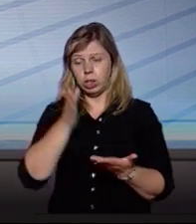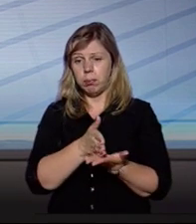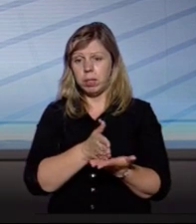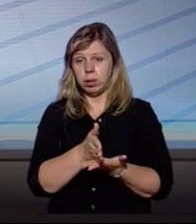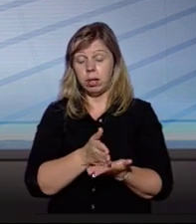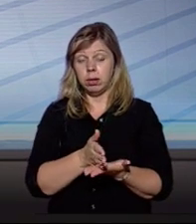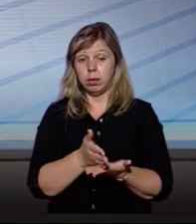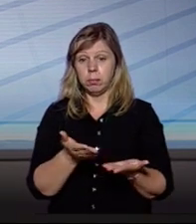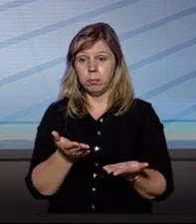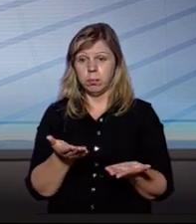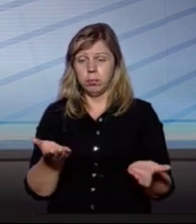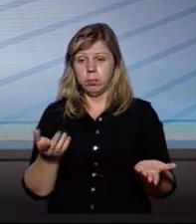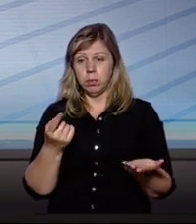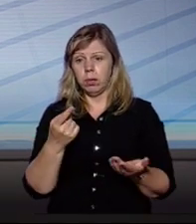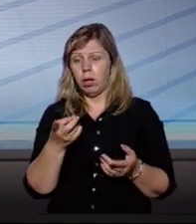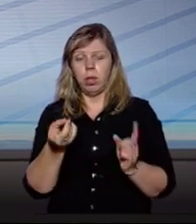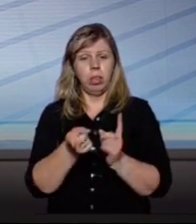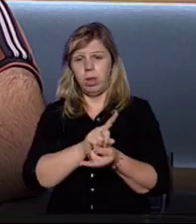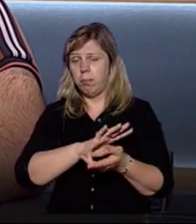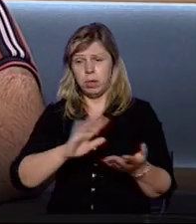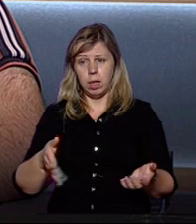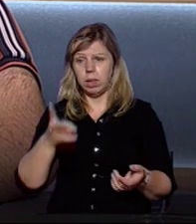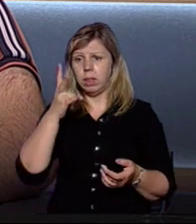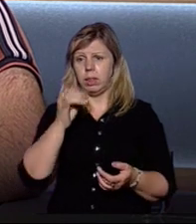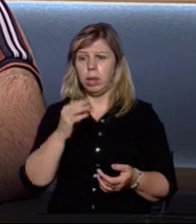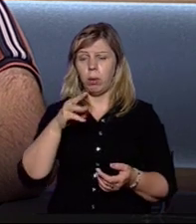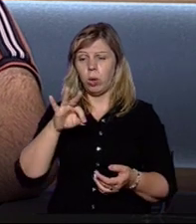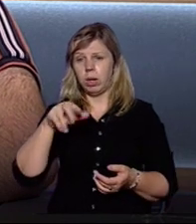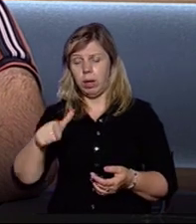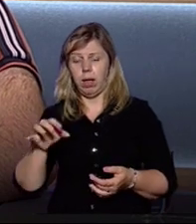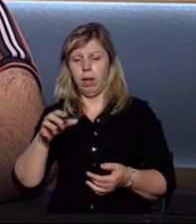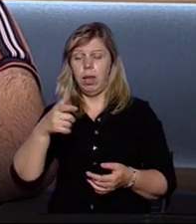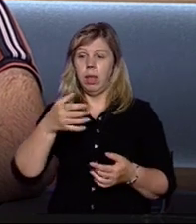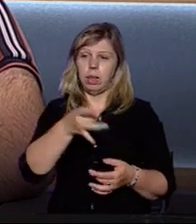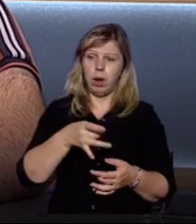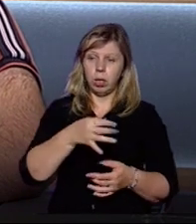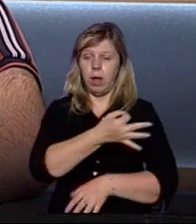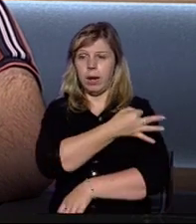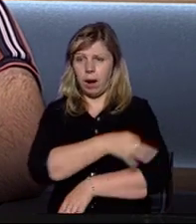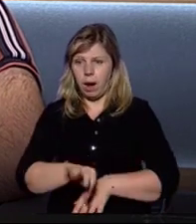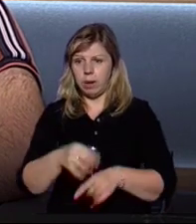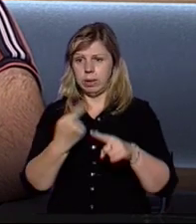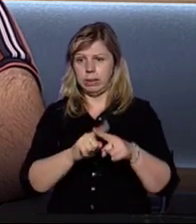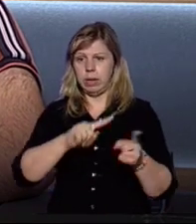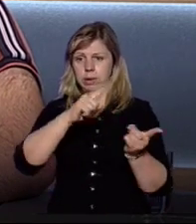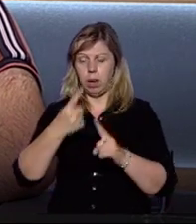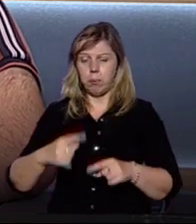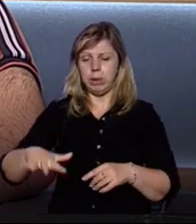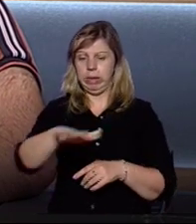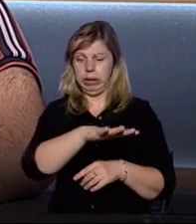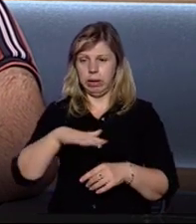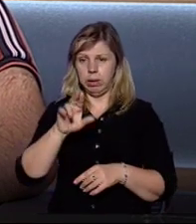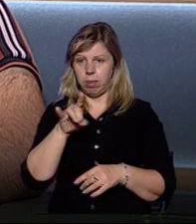межі областей не міняються ні при ОТГ, ні при районі. Тому Рахівщина – це Закарпатський край,